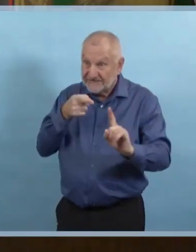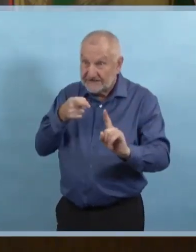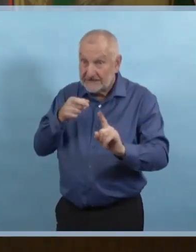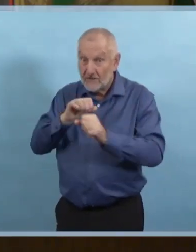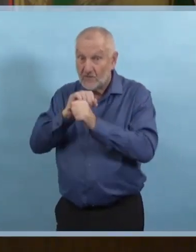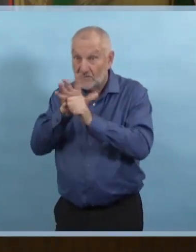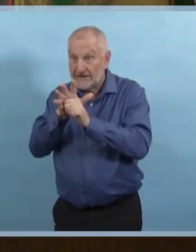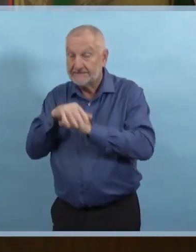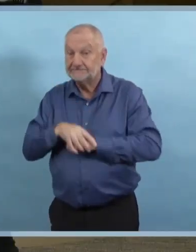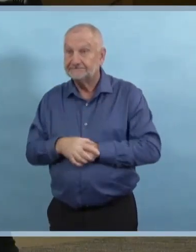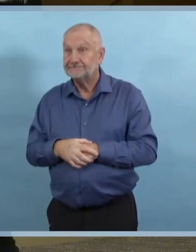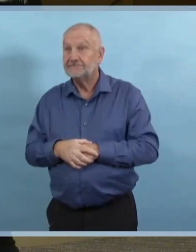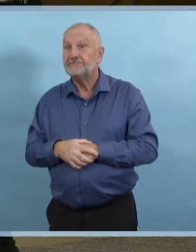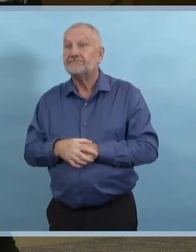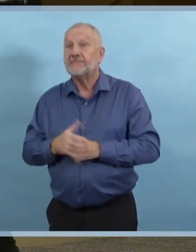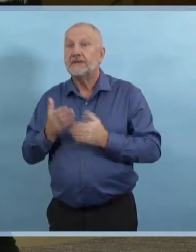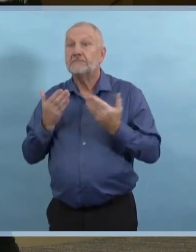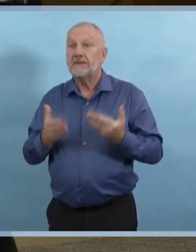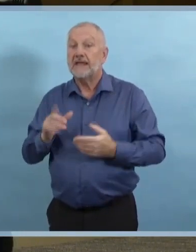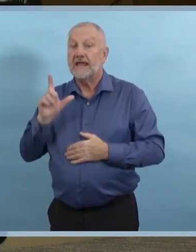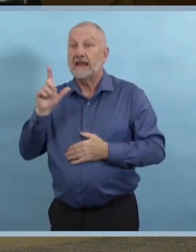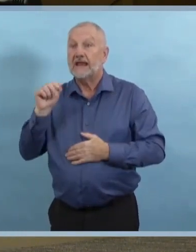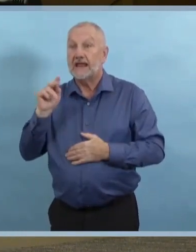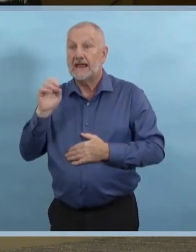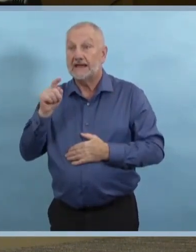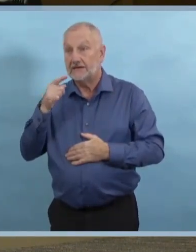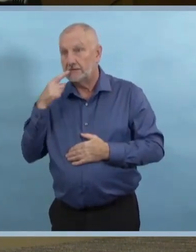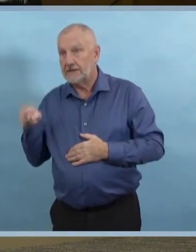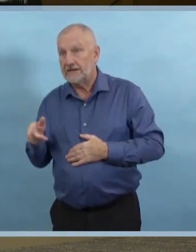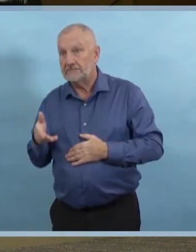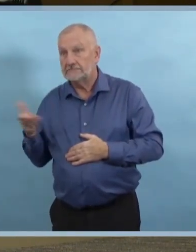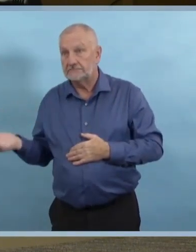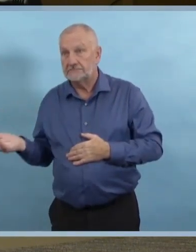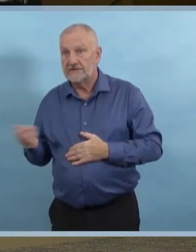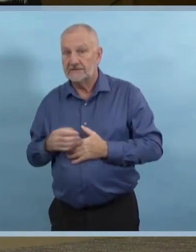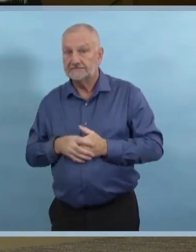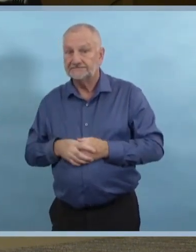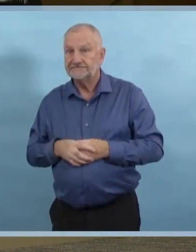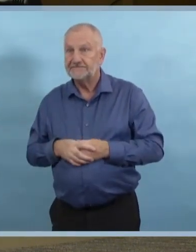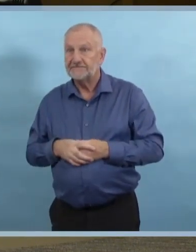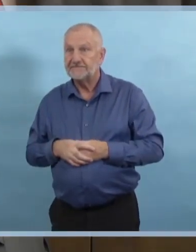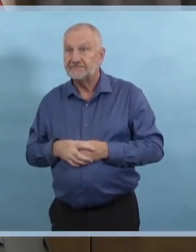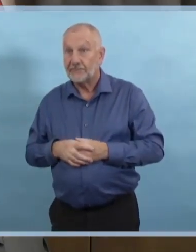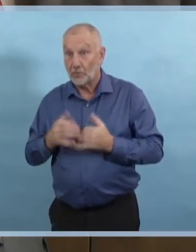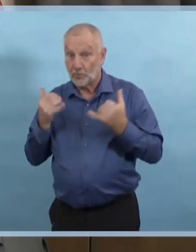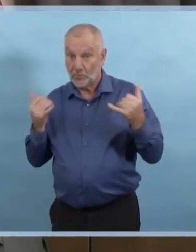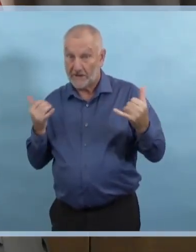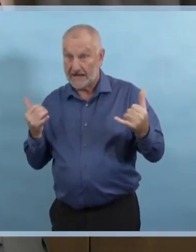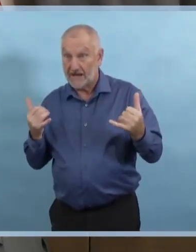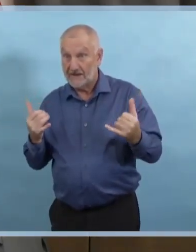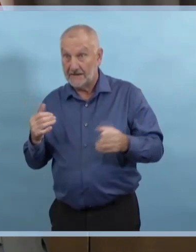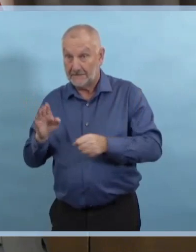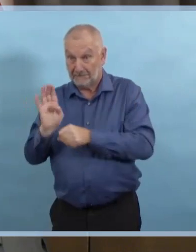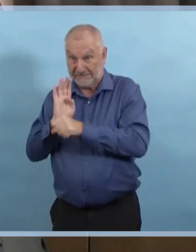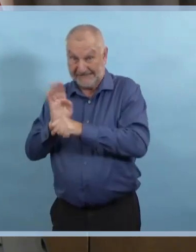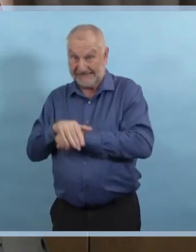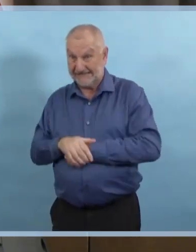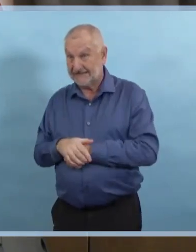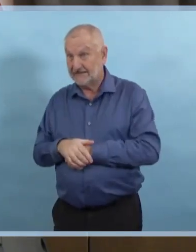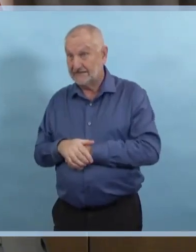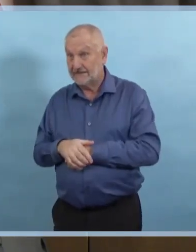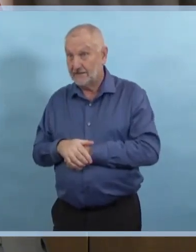Nous sommes certainement plus occupés que nous l'étions au printemps. Je dirais que nos visites aux services d'urgence sont à la baisse